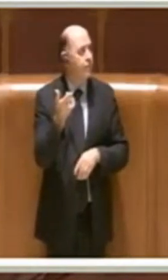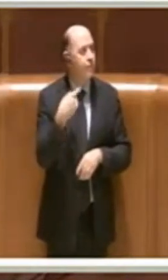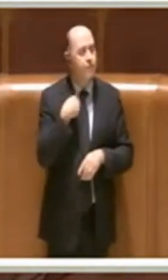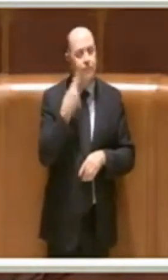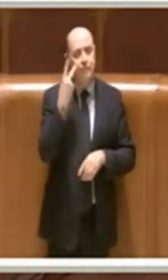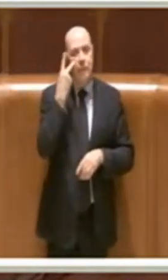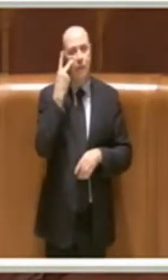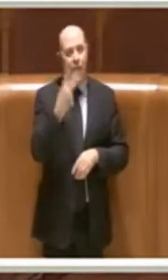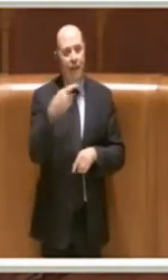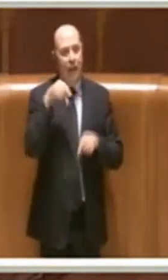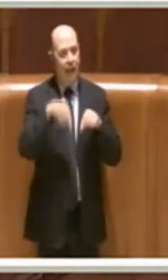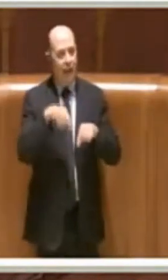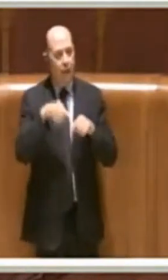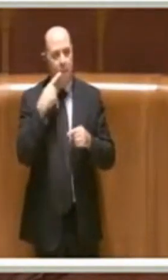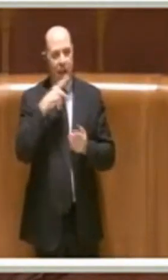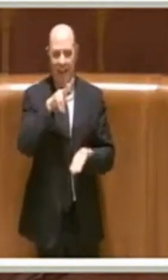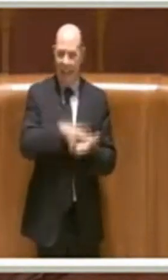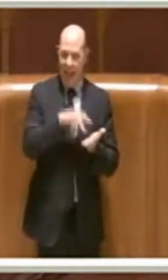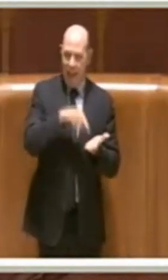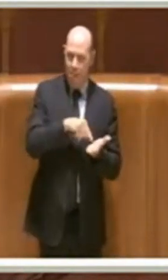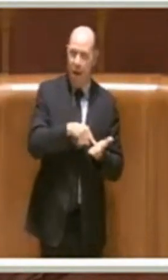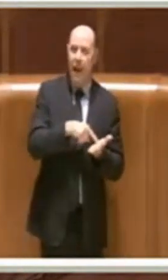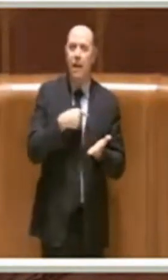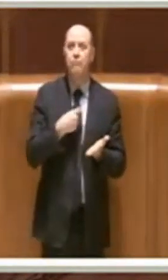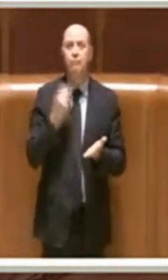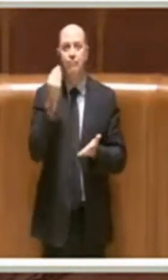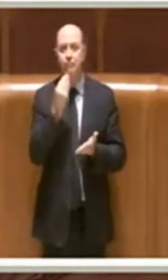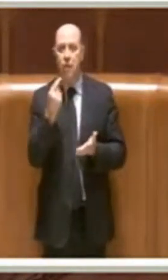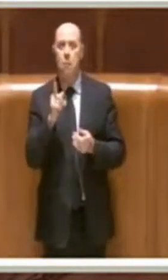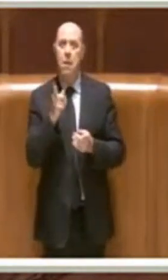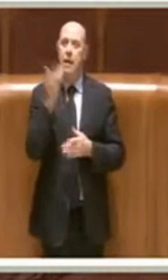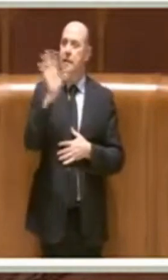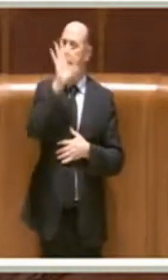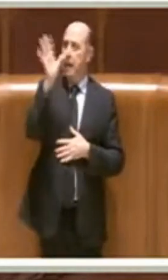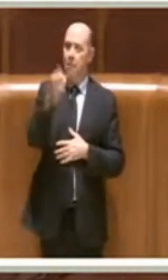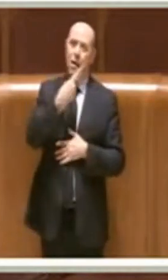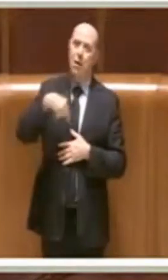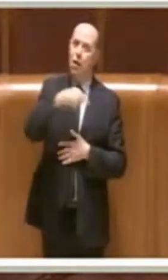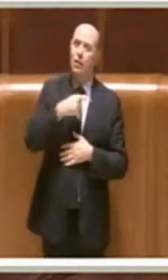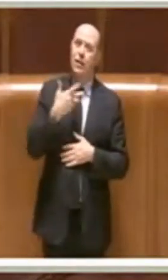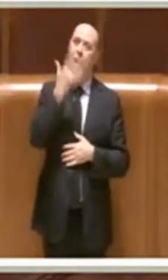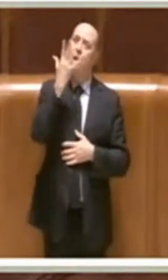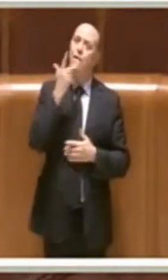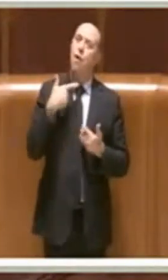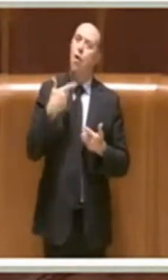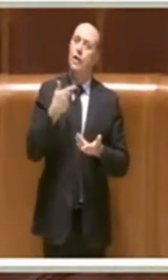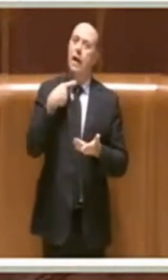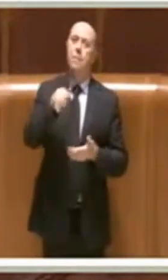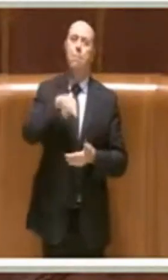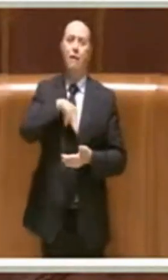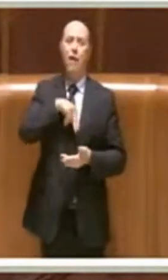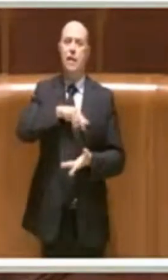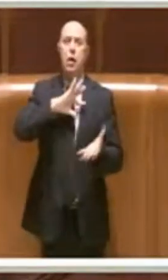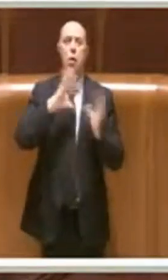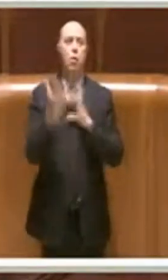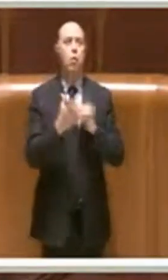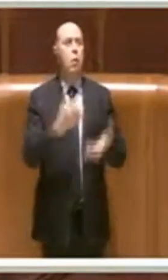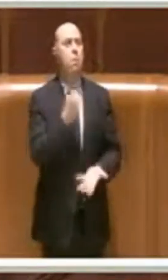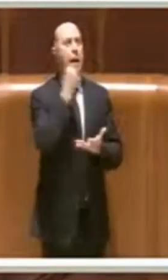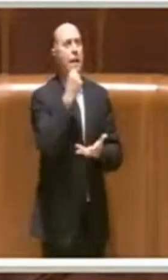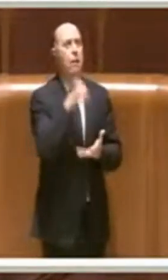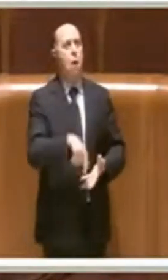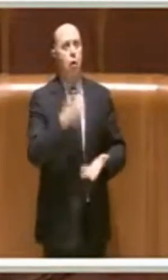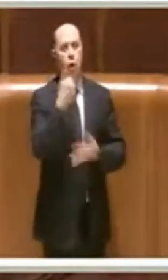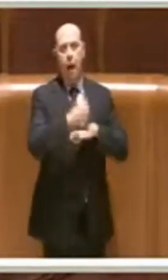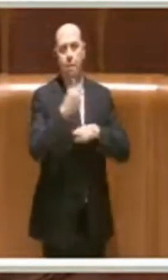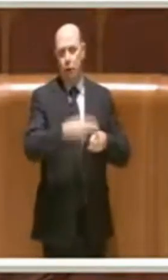vedere in questa delibera una nostra volontà di privatizzare tutto il patrimonio capitolino,